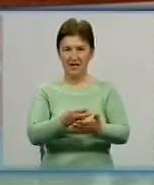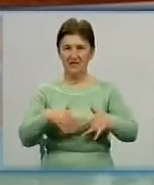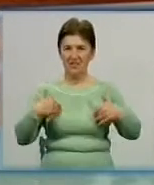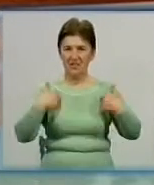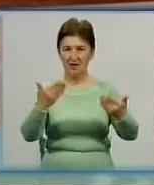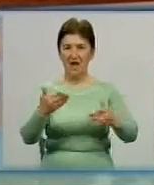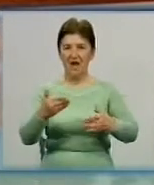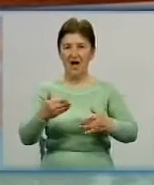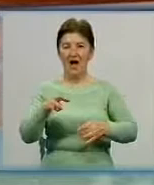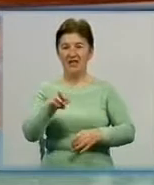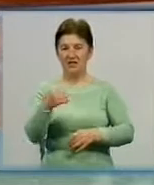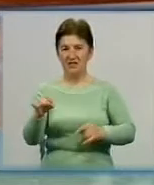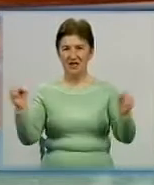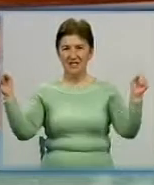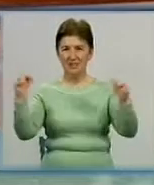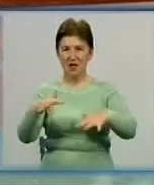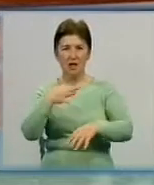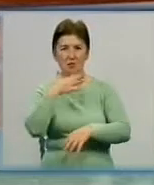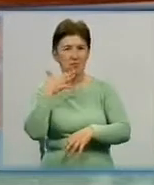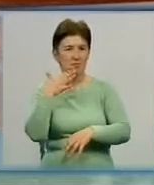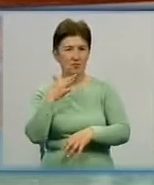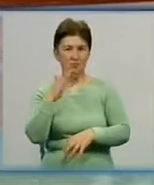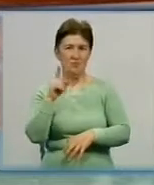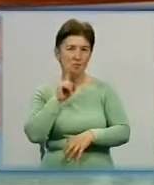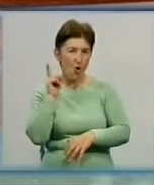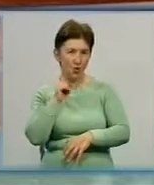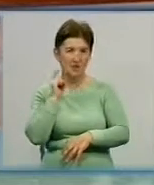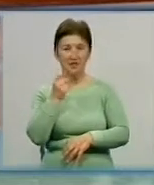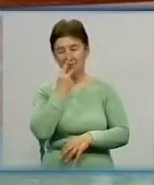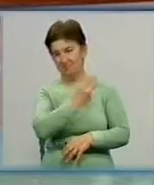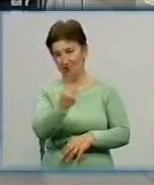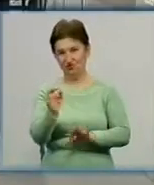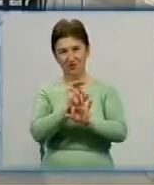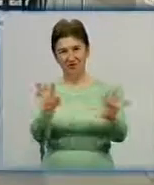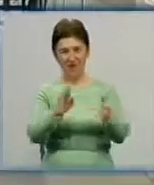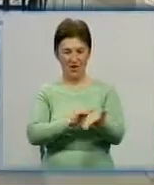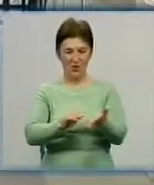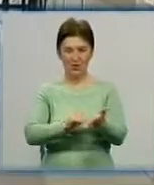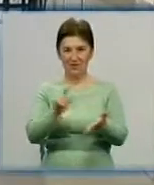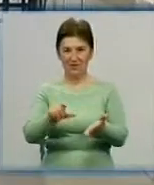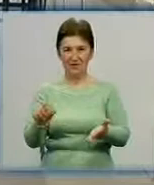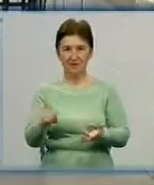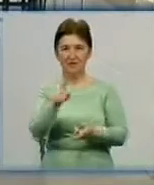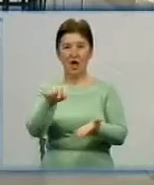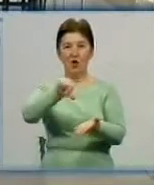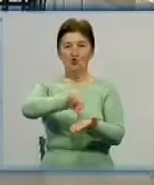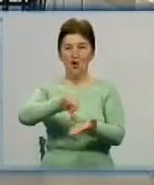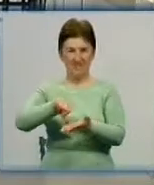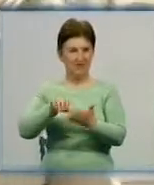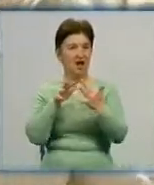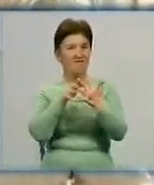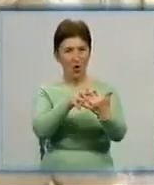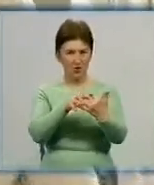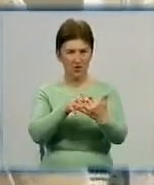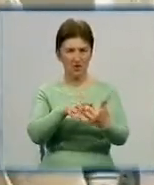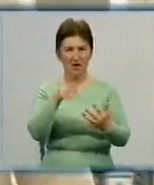Травнева, доброчинна акція зібрала чимало молоді. Як це було, бачила Ольга Склярук. Учасниця війни Галина Сергійовна Паливо до